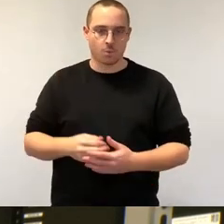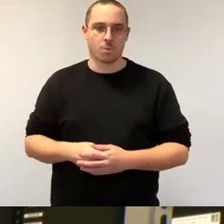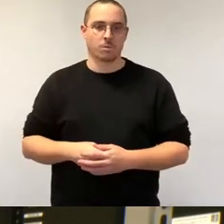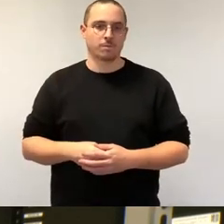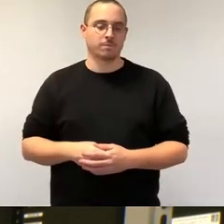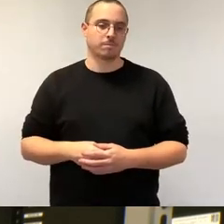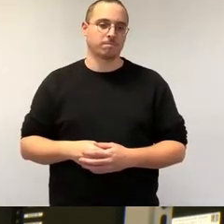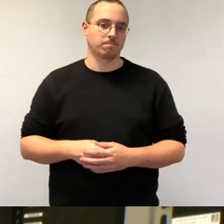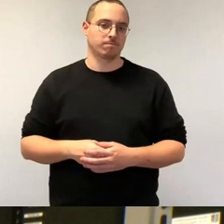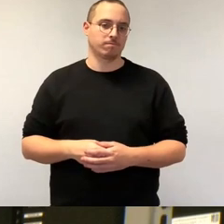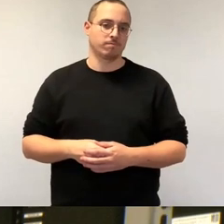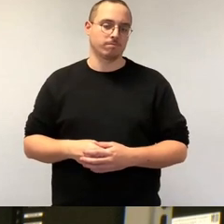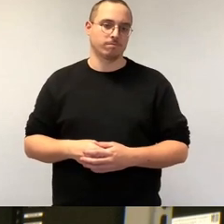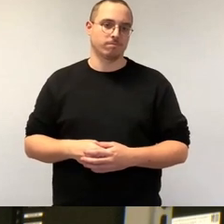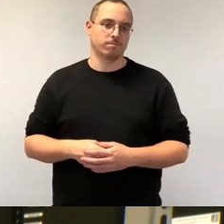und die Investition.